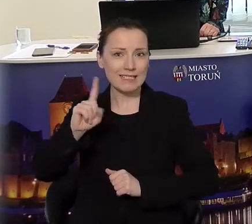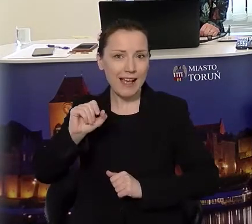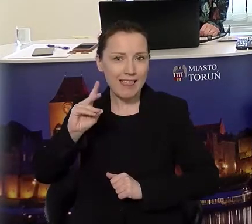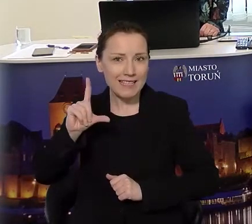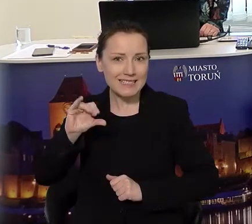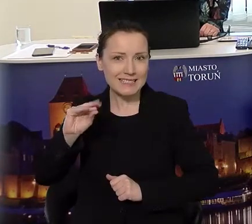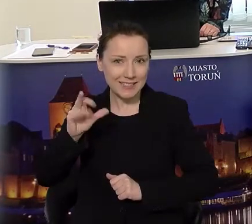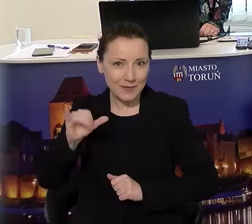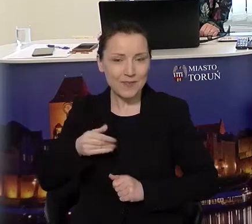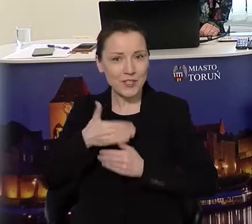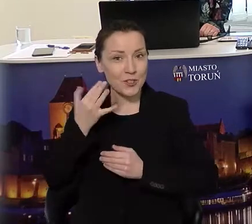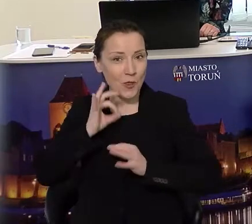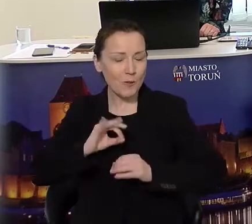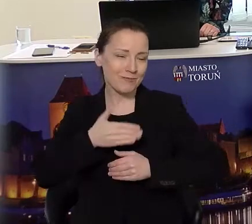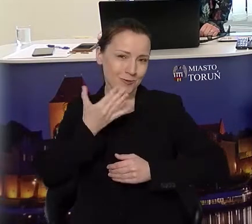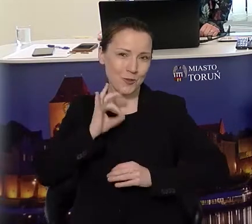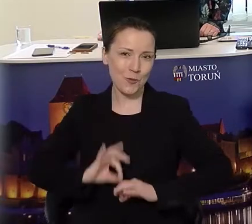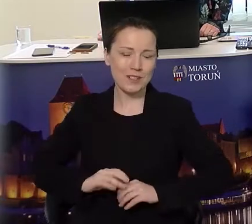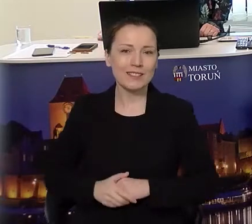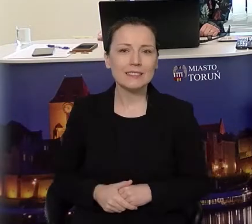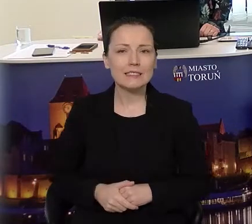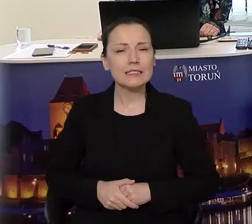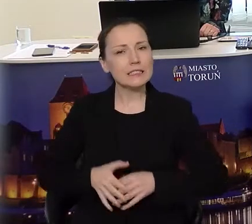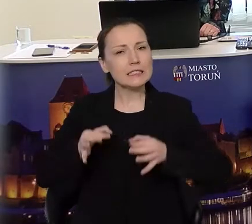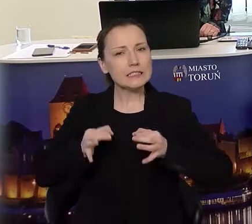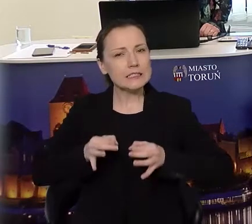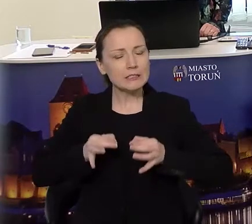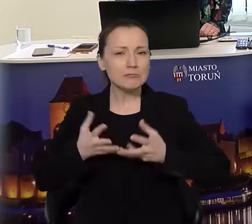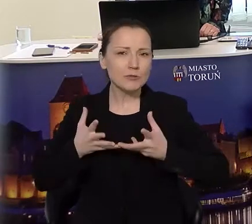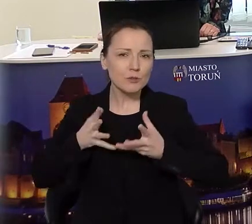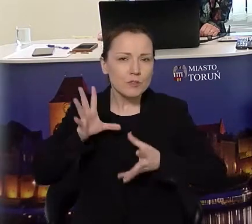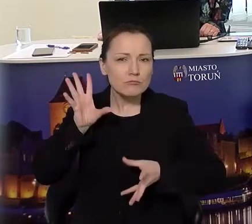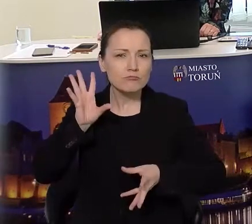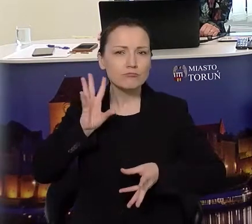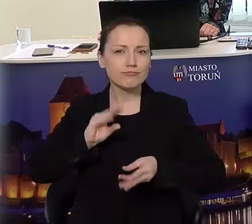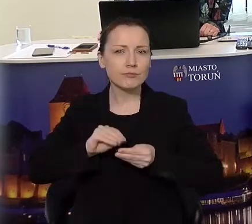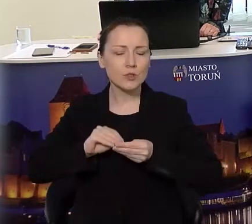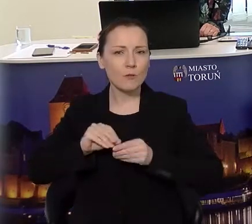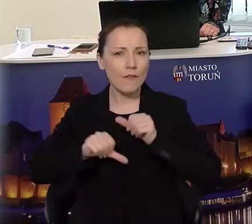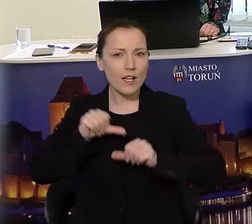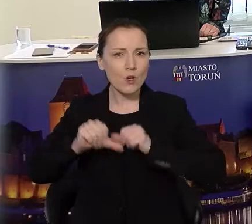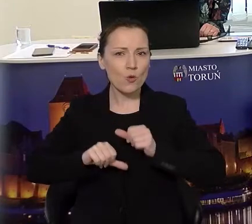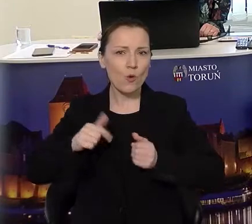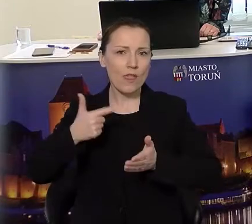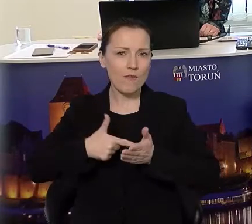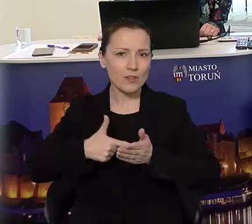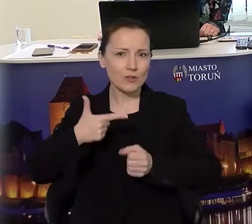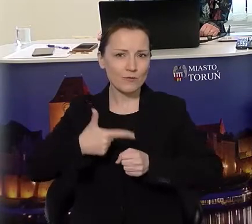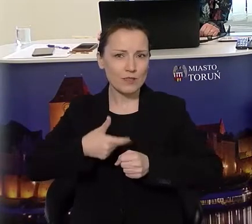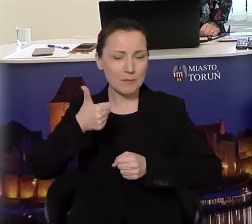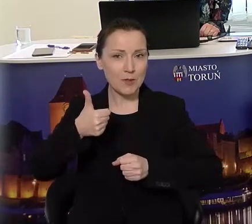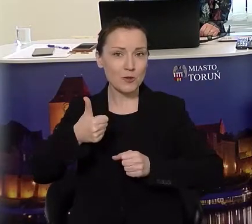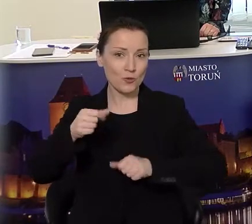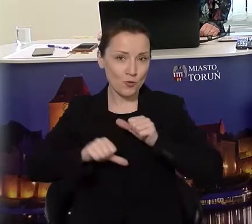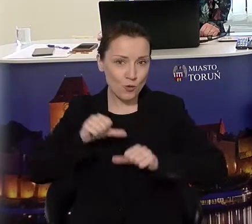prezydencie. Pokusiliśmy się dzisiaj o podsumowanie 2021 roku, jeśli chodzi o